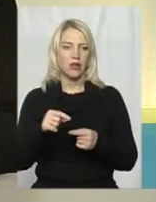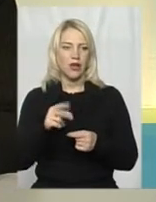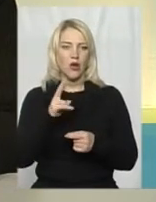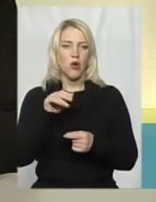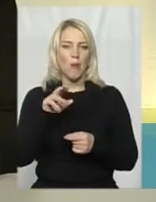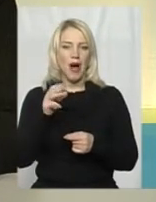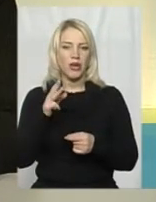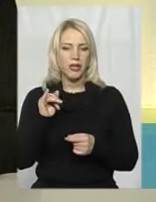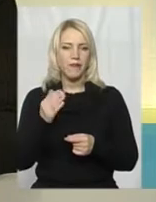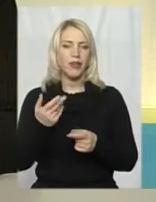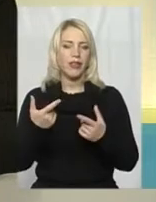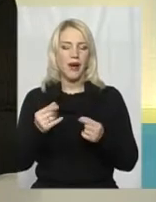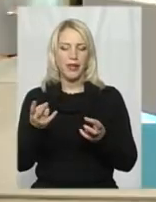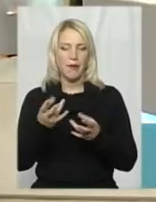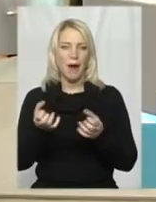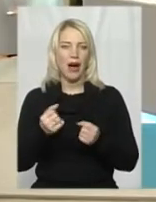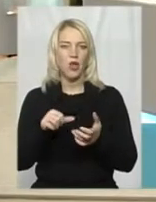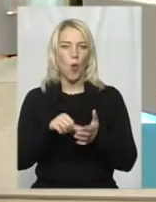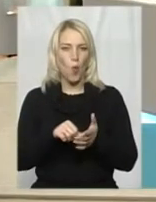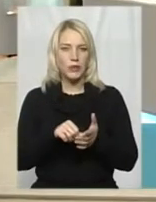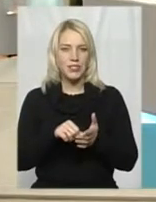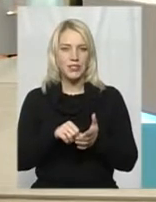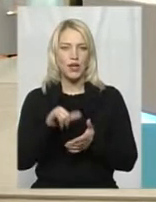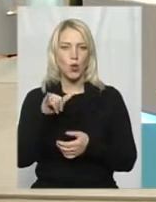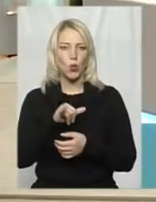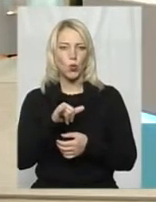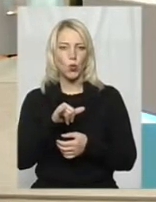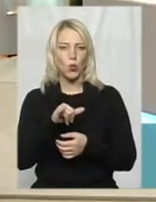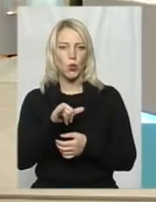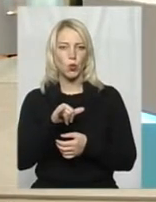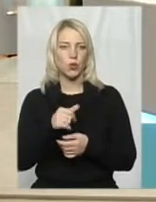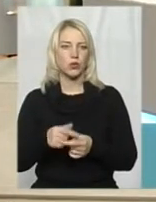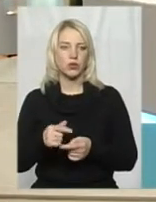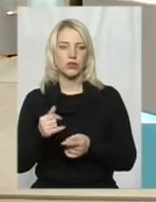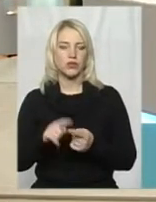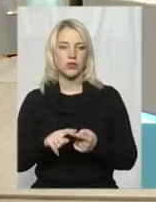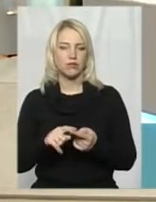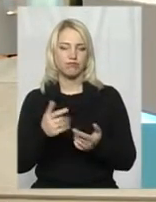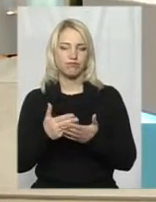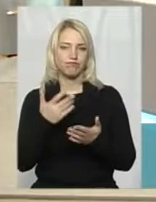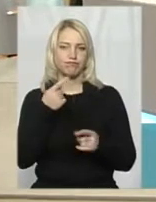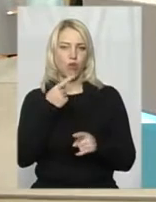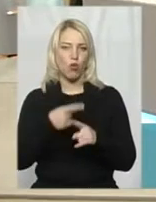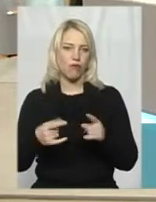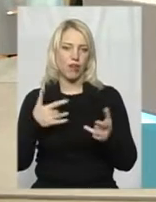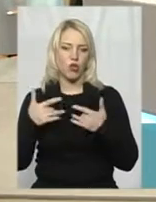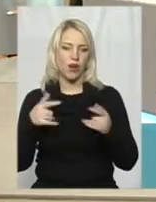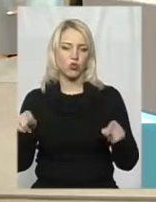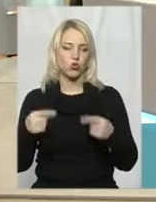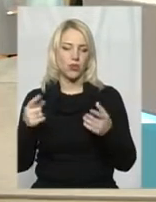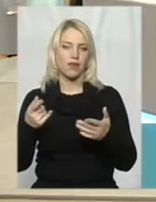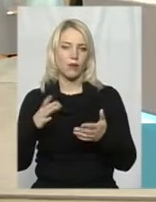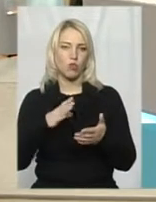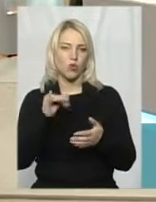доводиться брати участь, а це майже половина реконструкцій, які відбувалися,